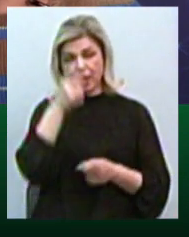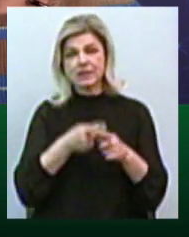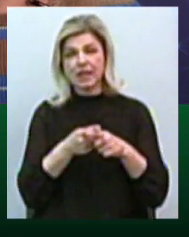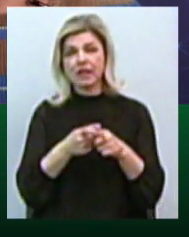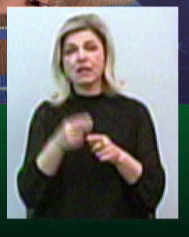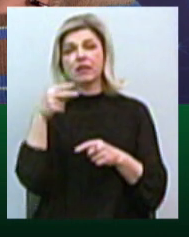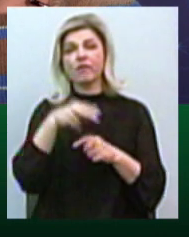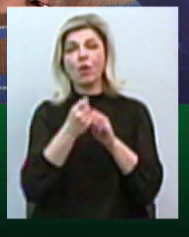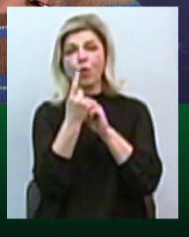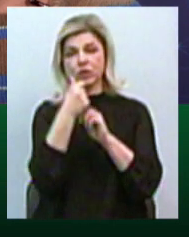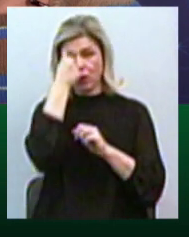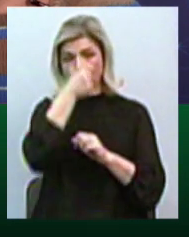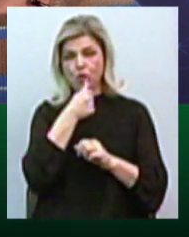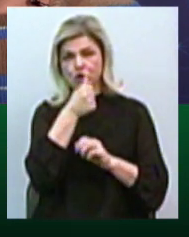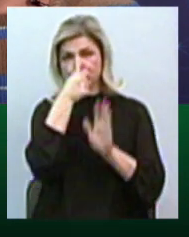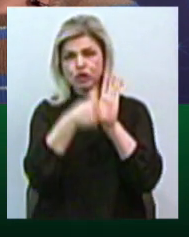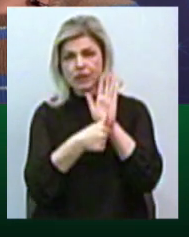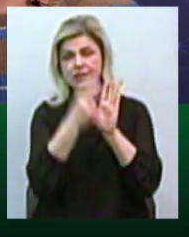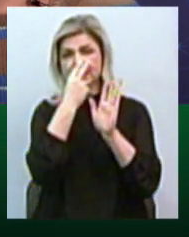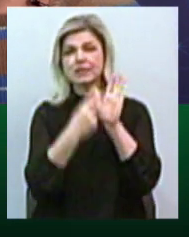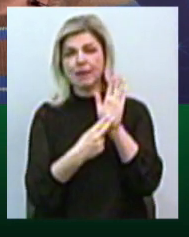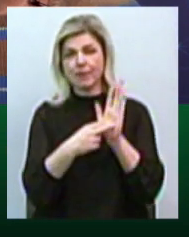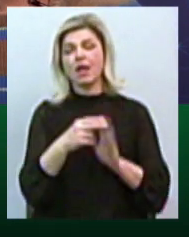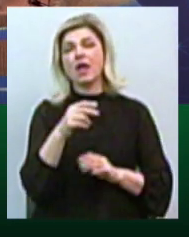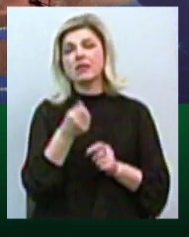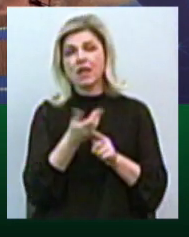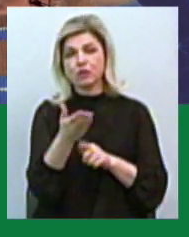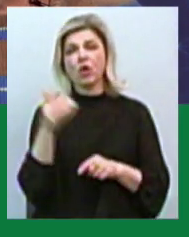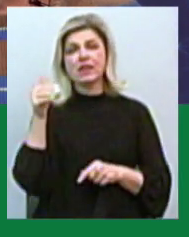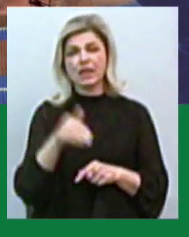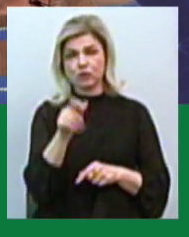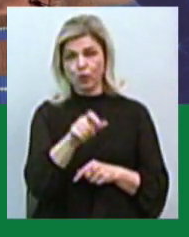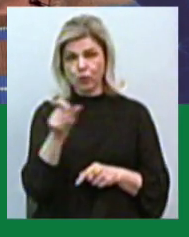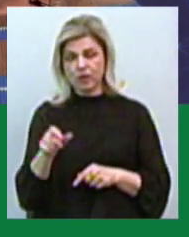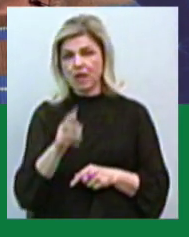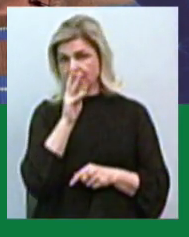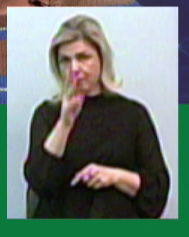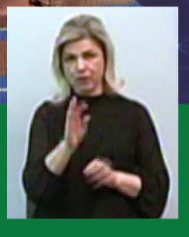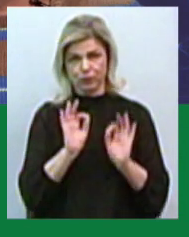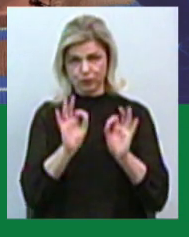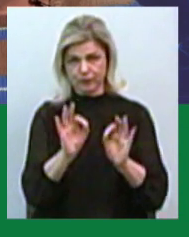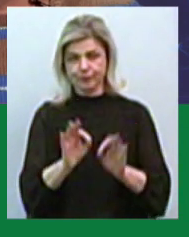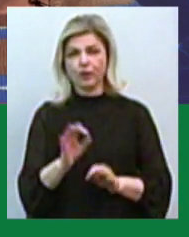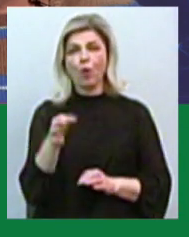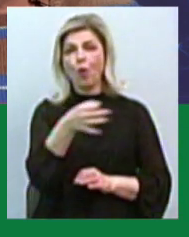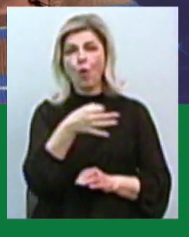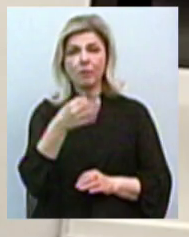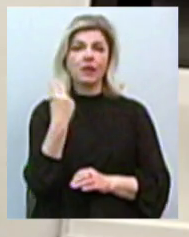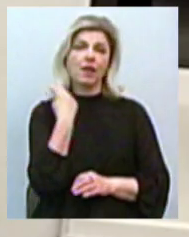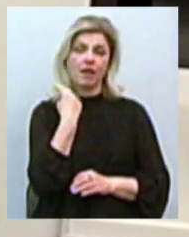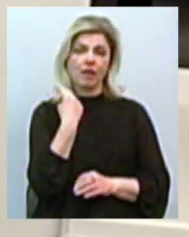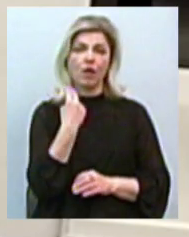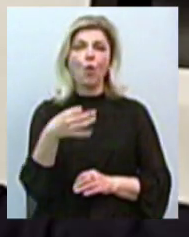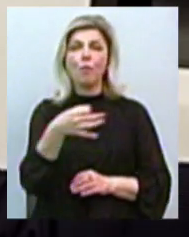року 6-7 місяців кільком тисячам працівників заводу не платили зарплату. Обленерго мала мільйонні